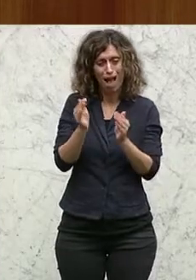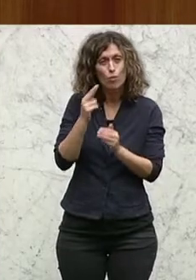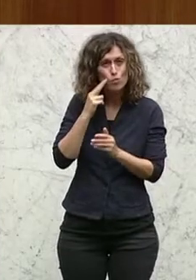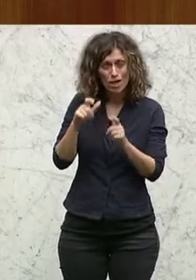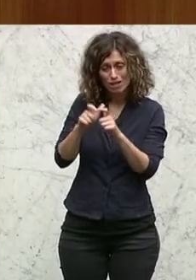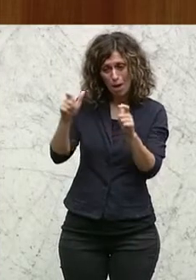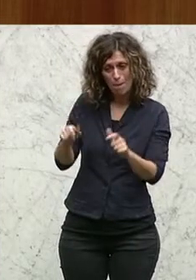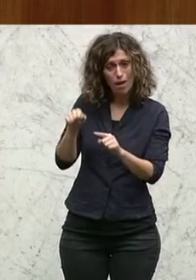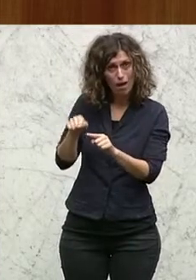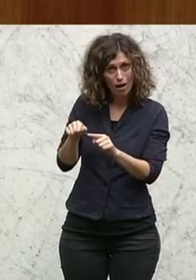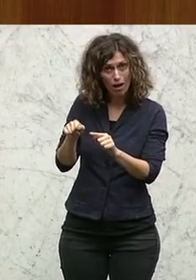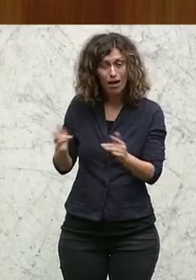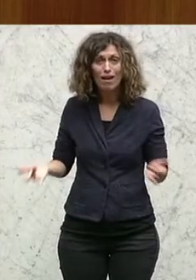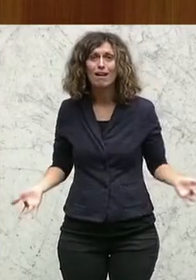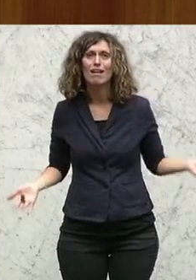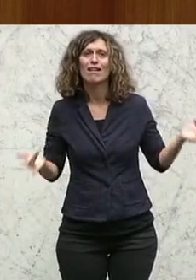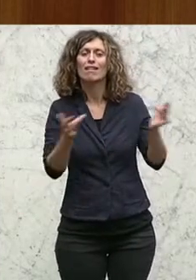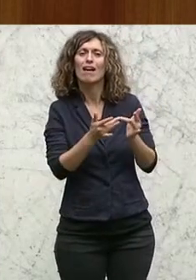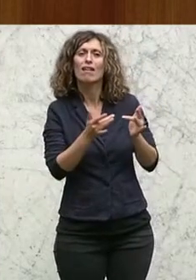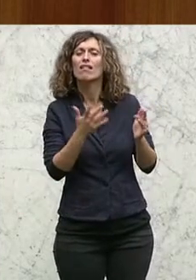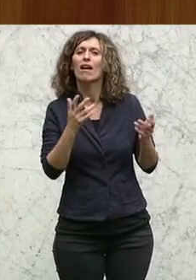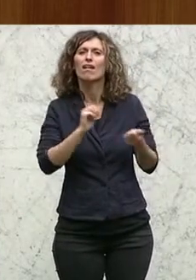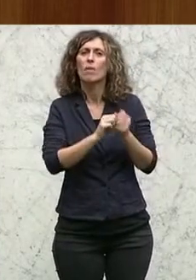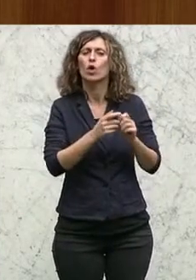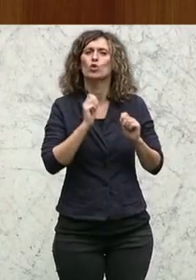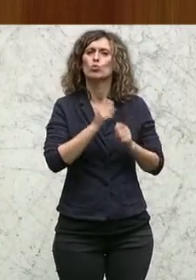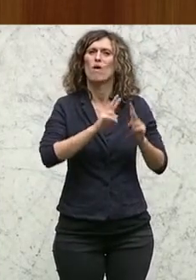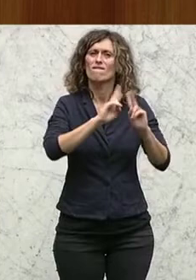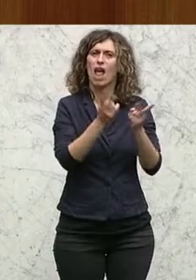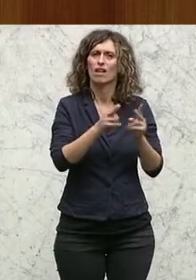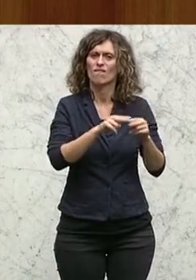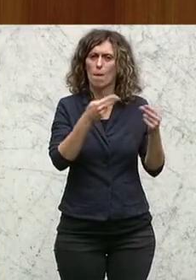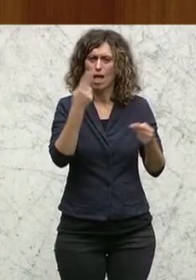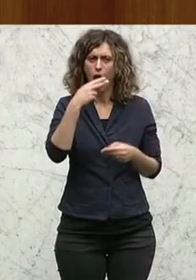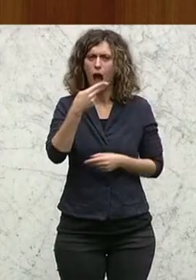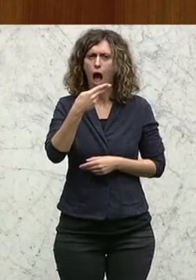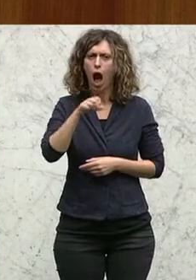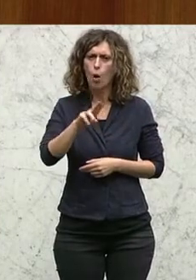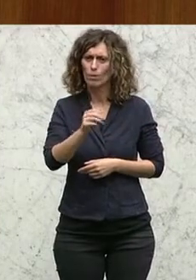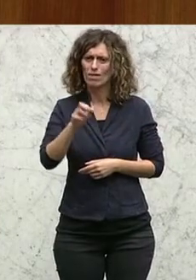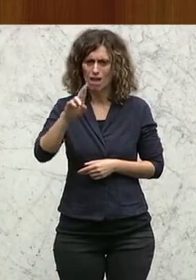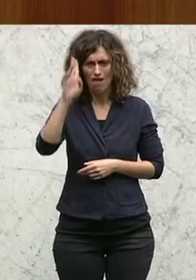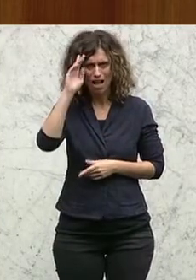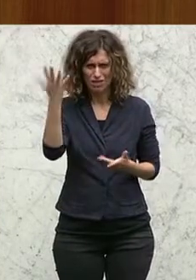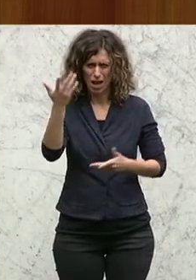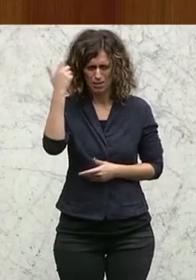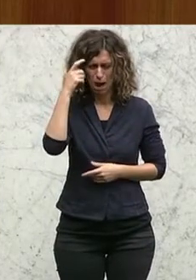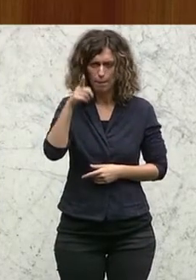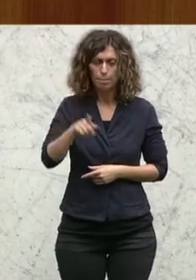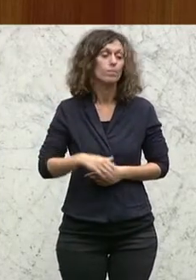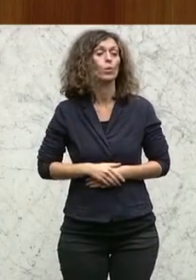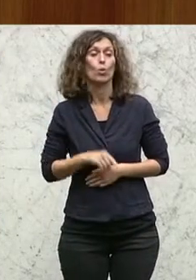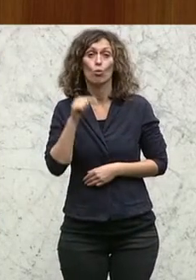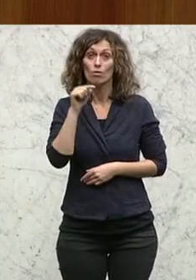gegen den Judo-Weltverband ankämpft. Herr Hauptner weiß, wovon ich spreche. Und wir haben leider